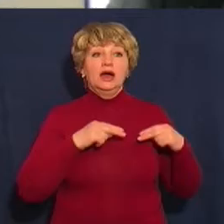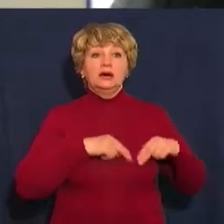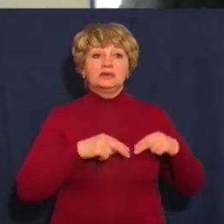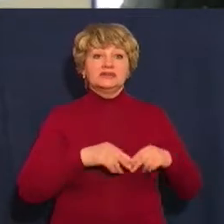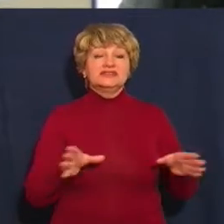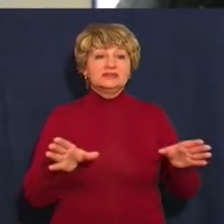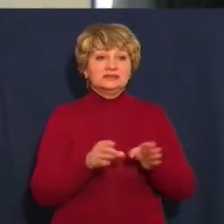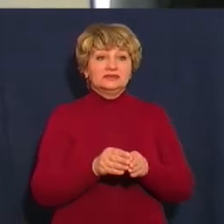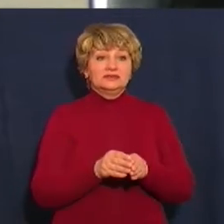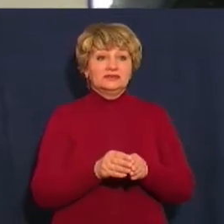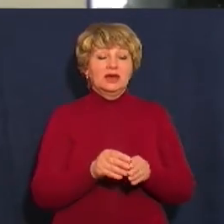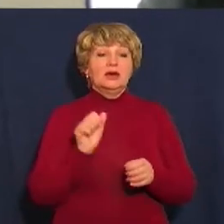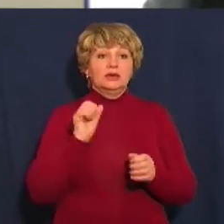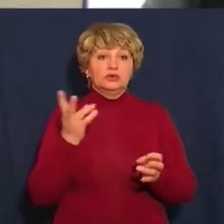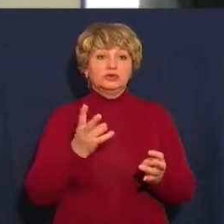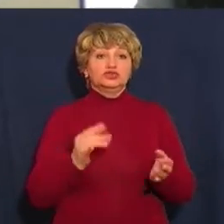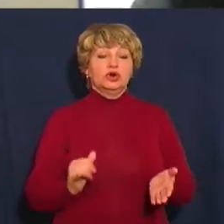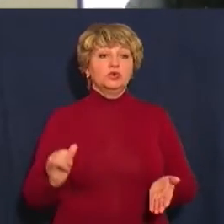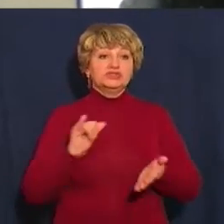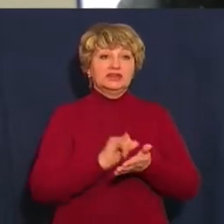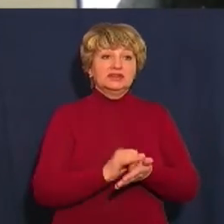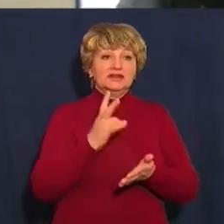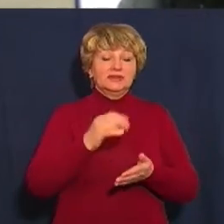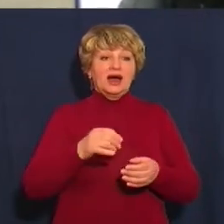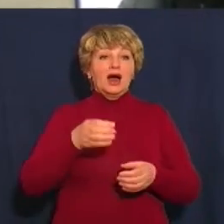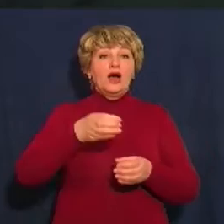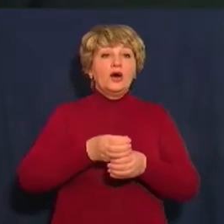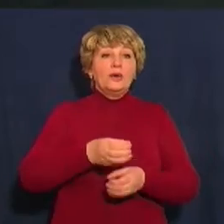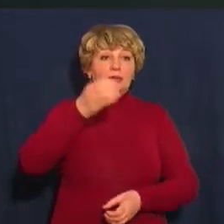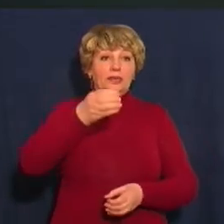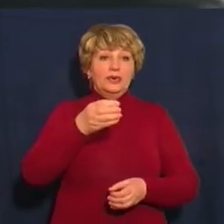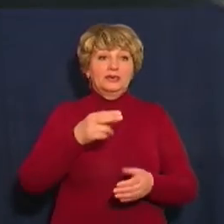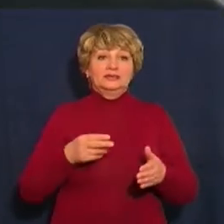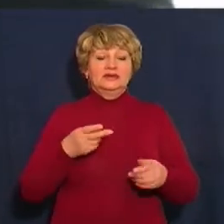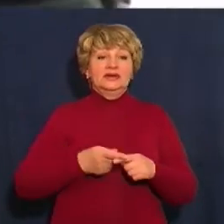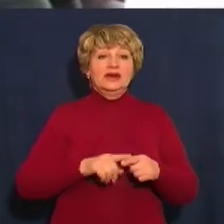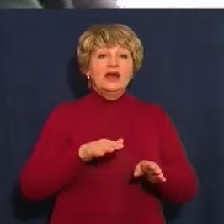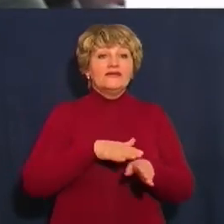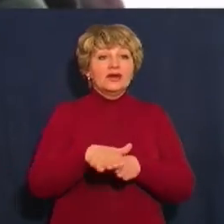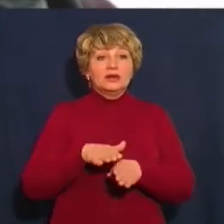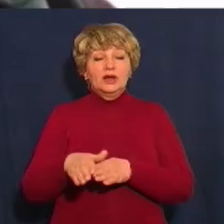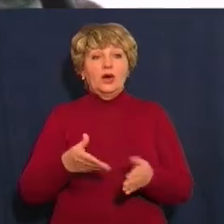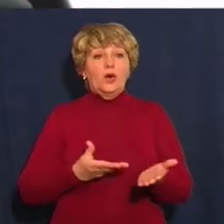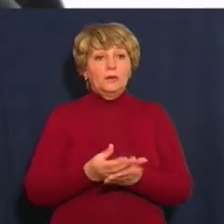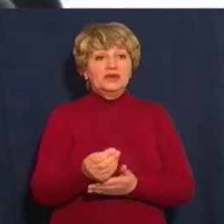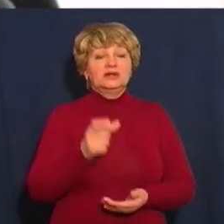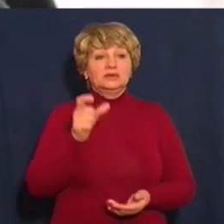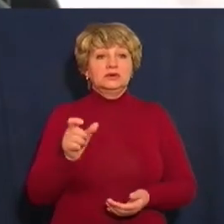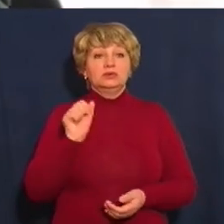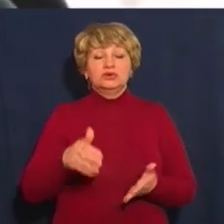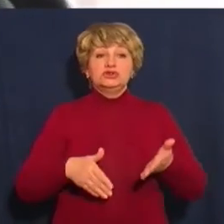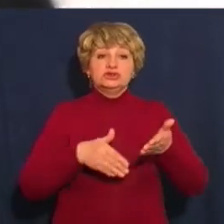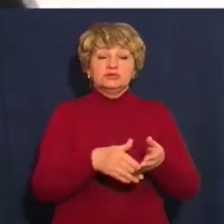порозміщувати при вході, наприклад, на оцих поручнях, валідатори. Здійснювати оплату пасажири будуть за допомогою